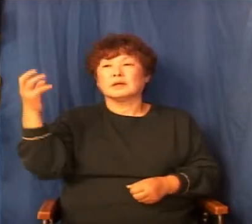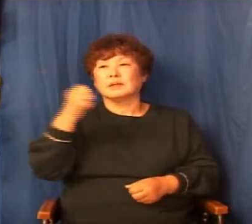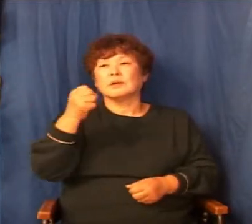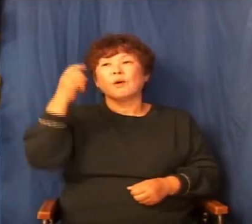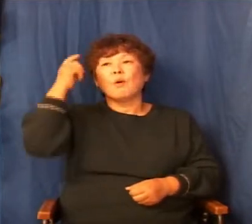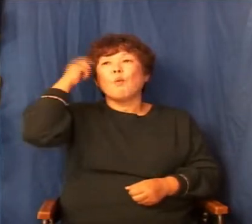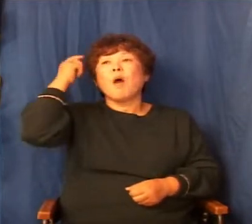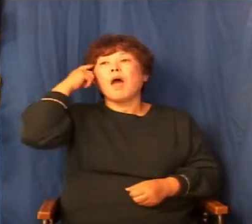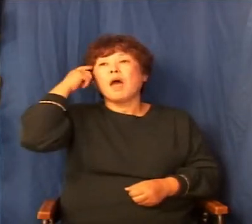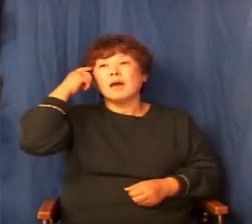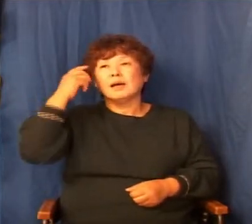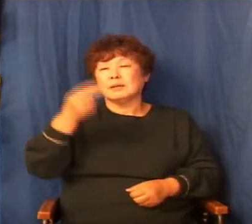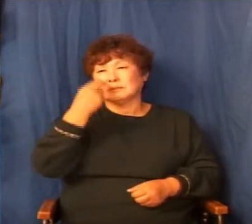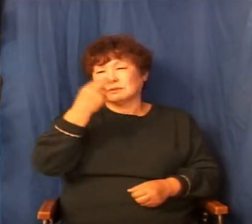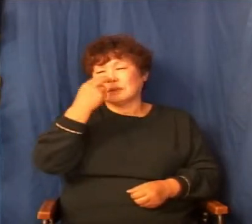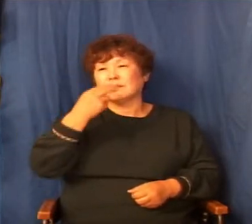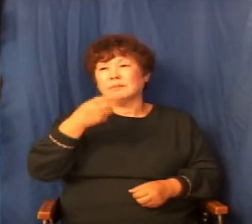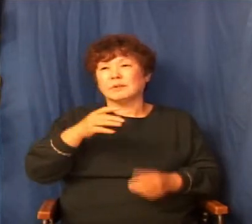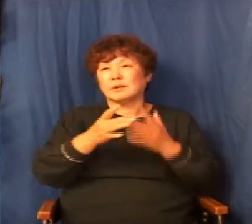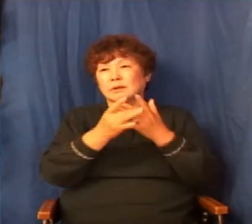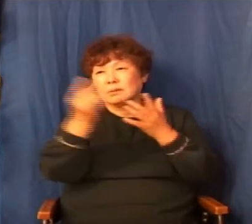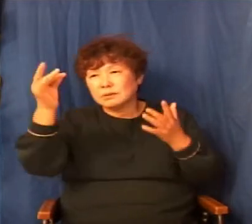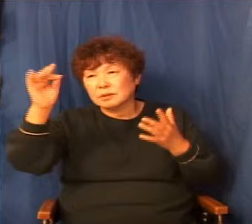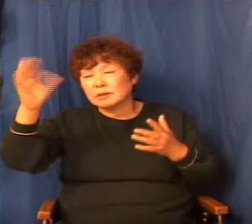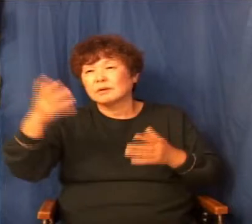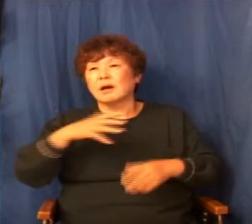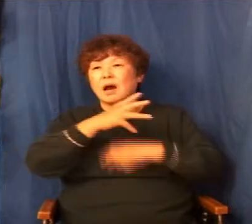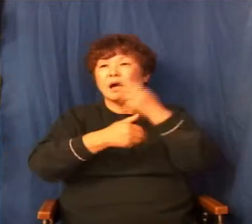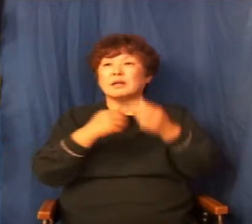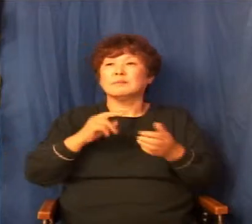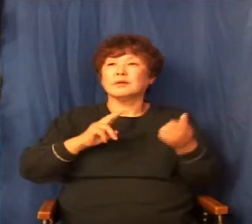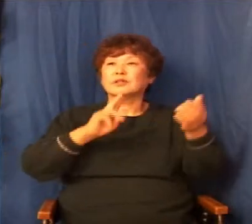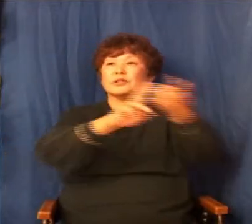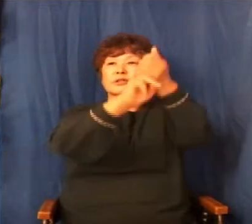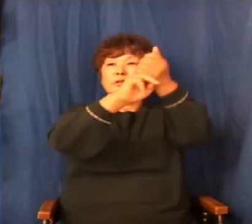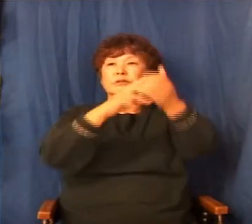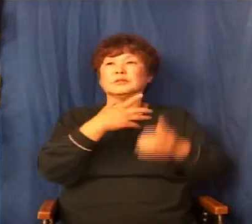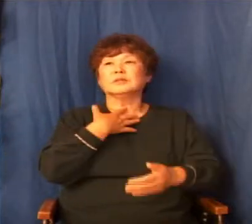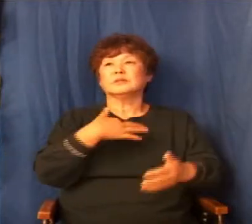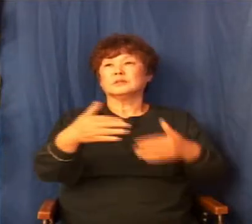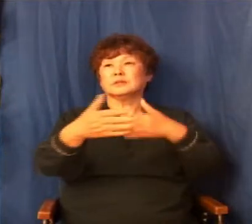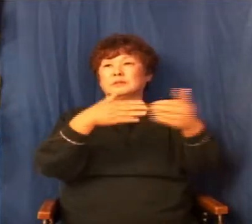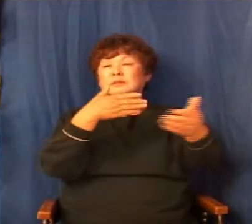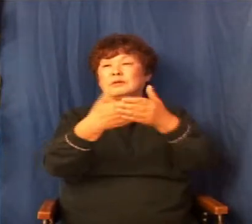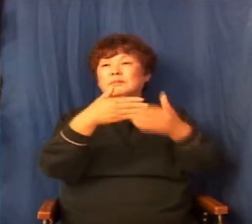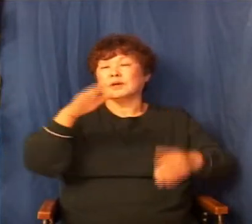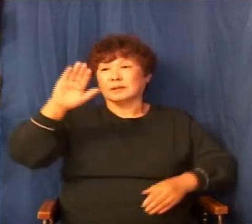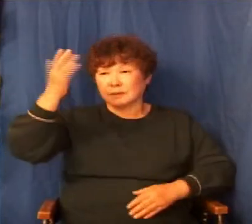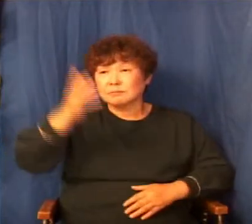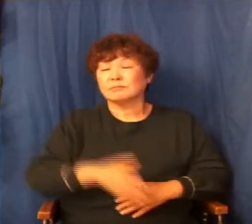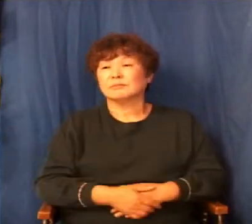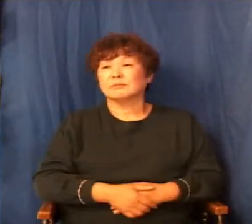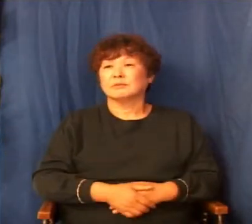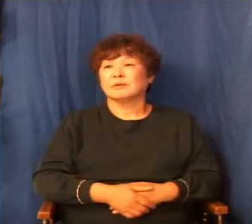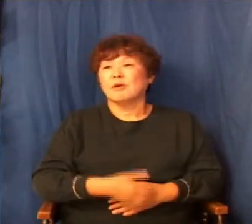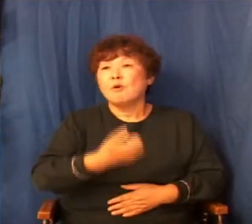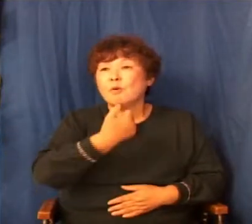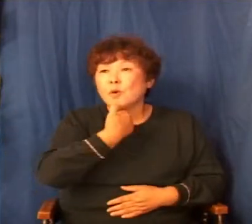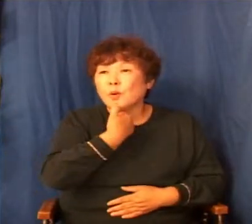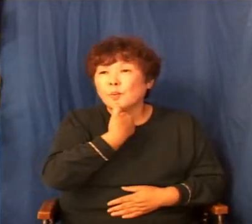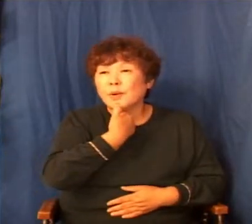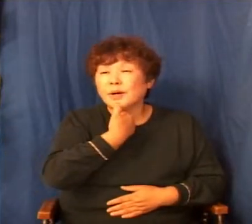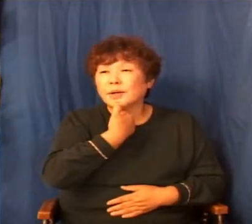이 사람들 그리고 가서 하나님의 기적들을 체험했잖아요 그리고 이게 로마는